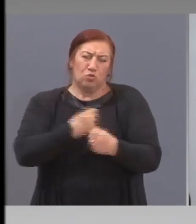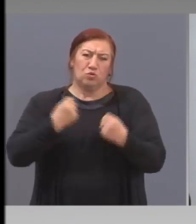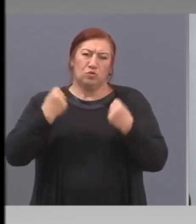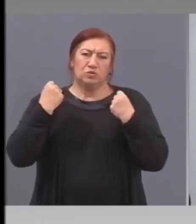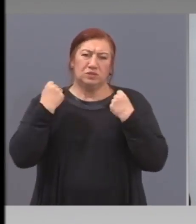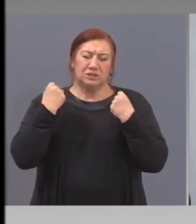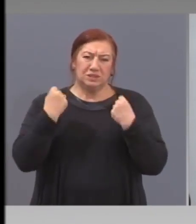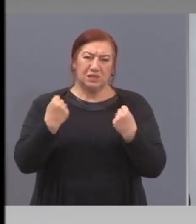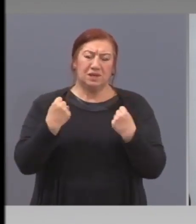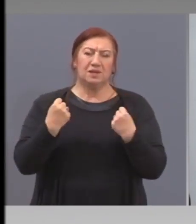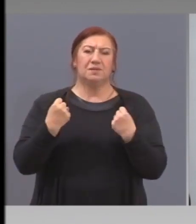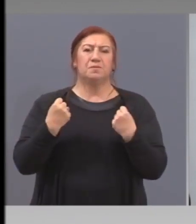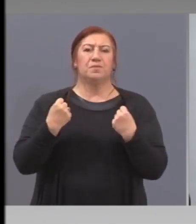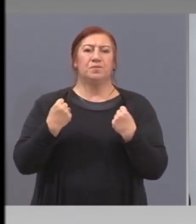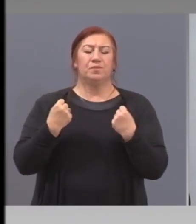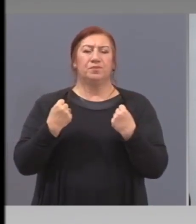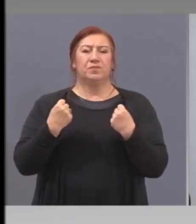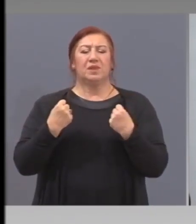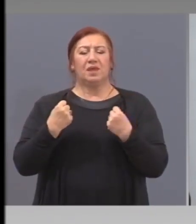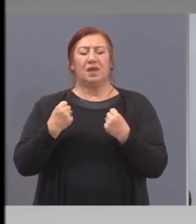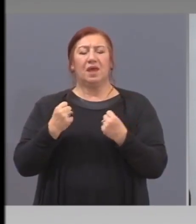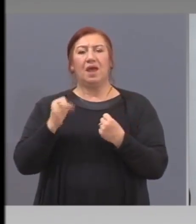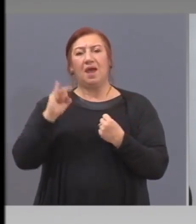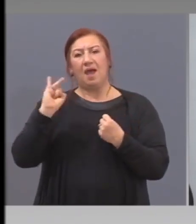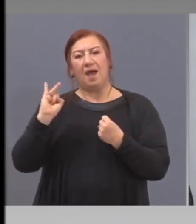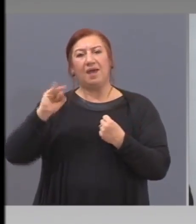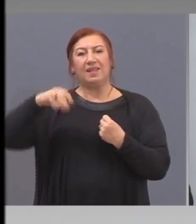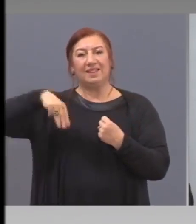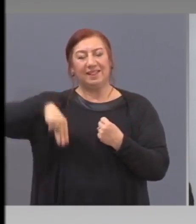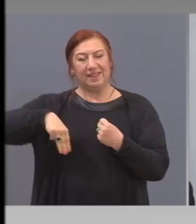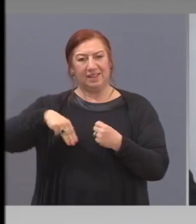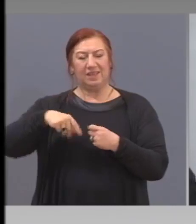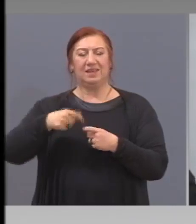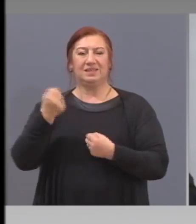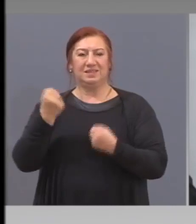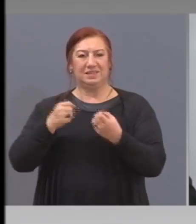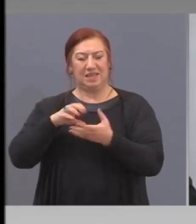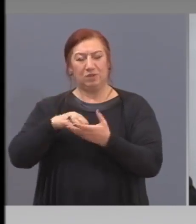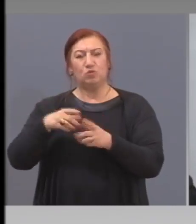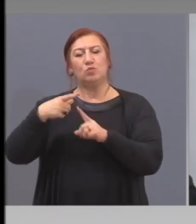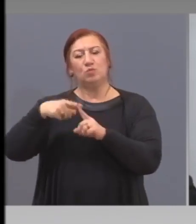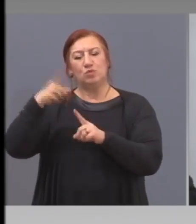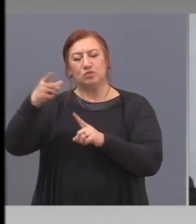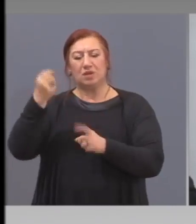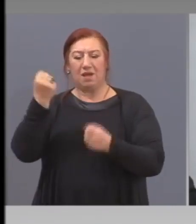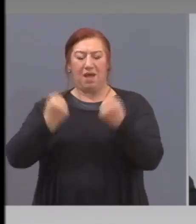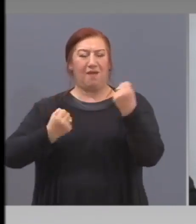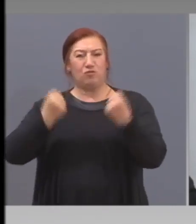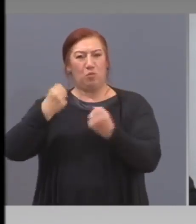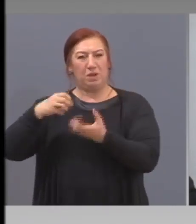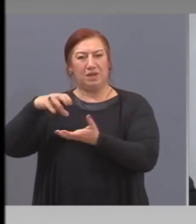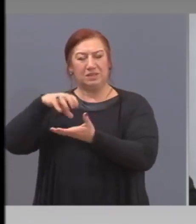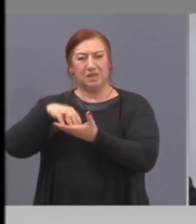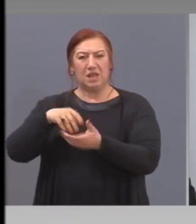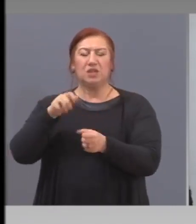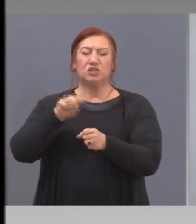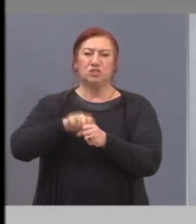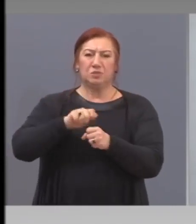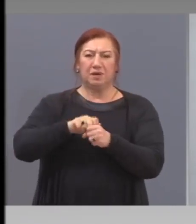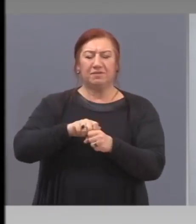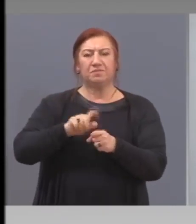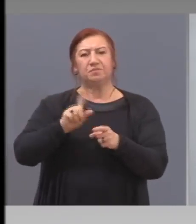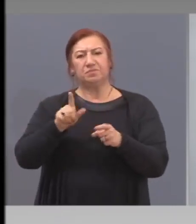IT сектор, автомобилен клъстър, че в рамките на 7-8 седмици